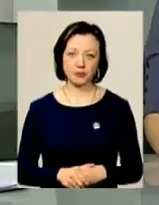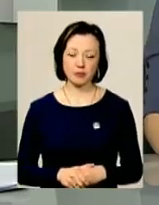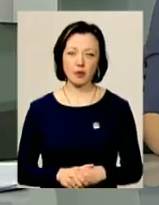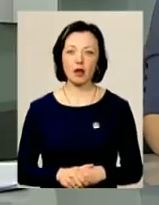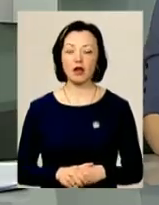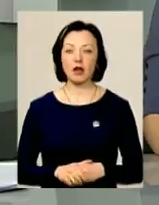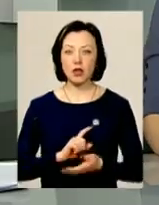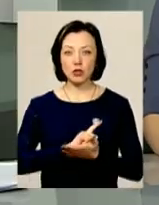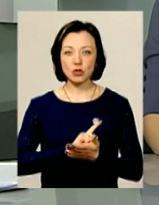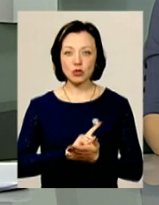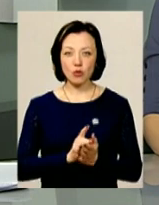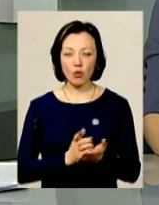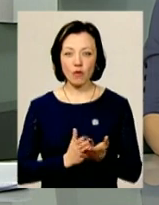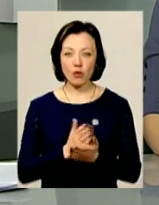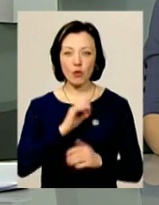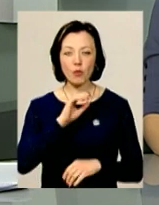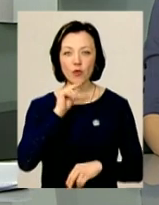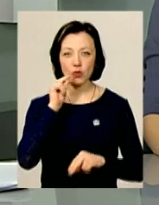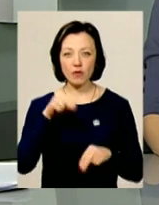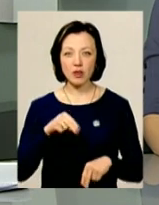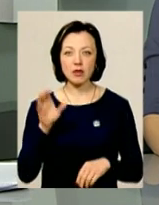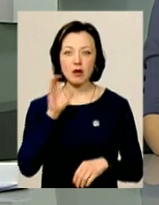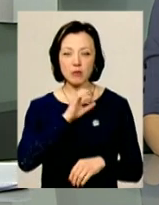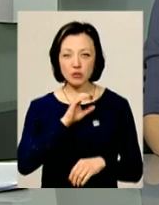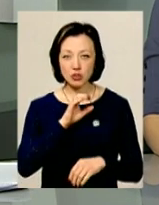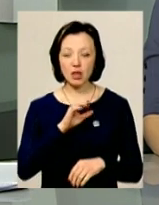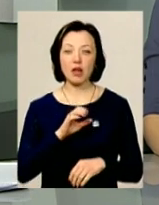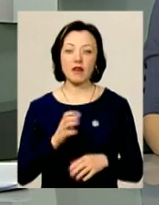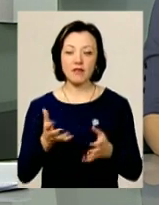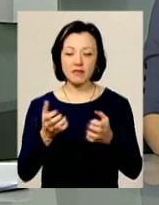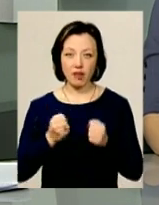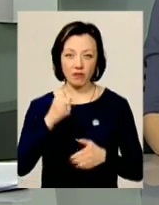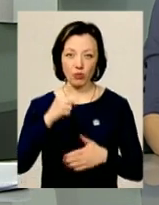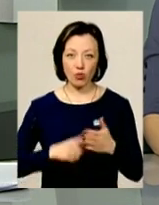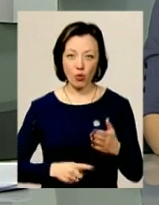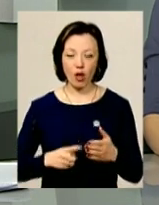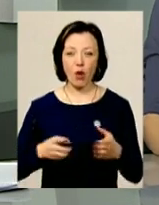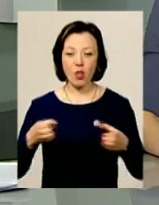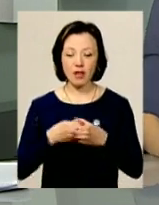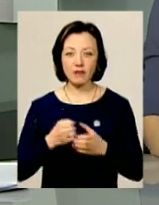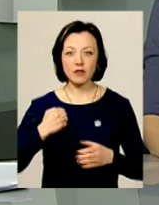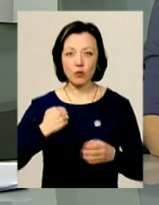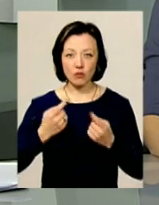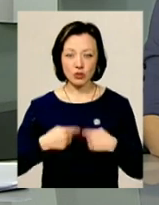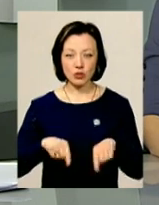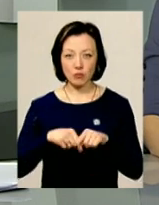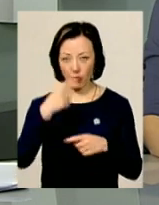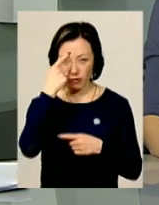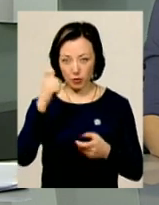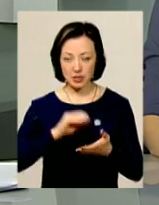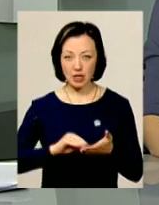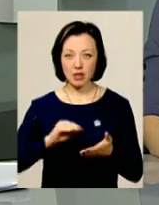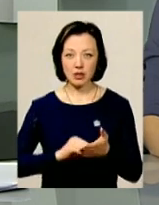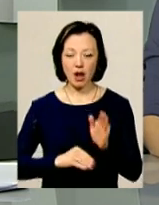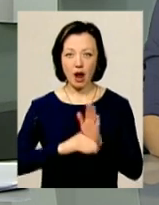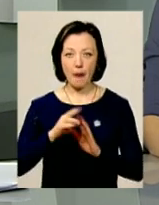Строковика, обвинуваченого у грабежі, взяв на поруки колектив військової частини, де той служить. Як повідомила референт апеляційного суду Хмельницької